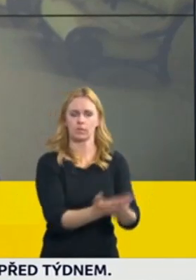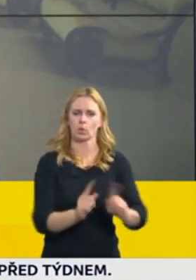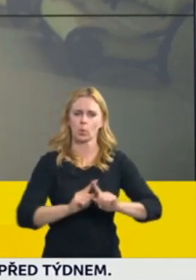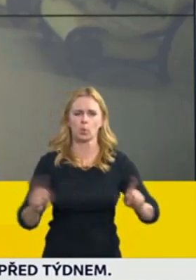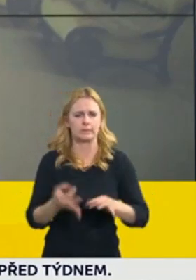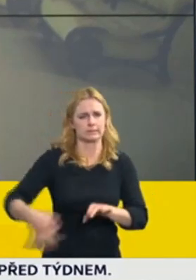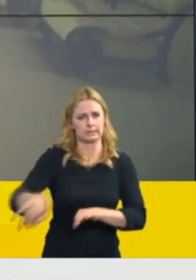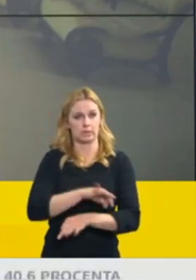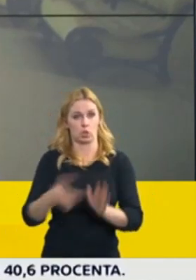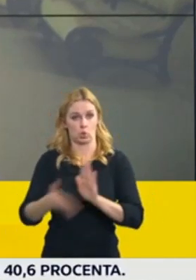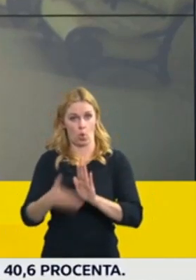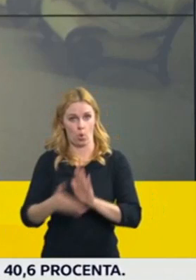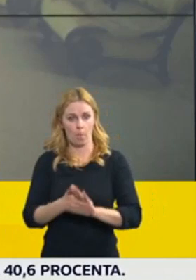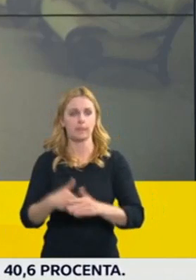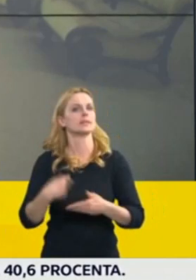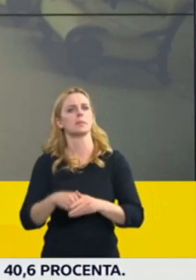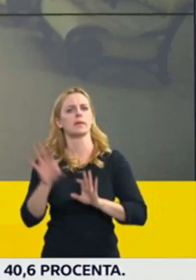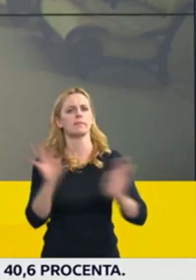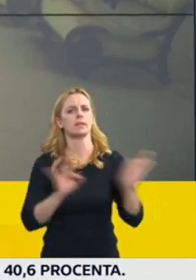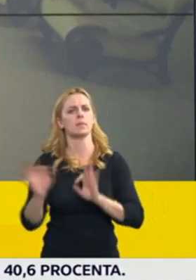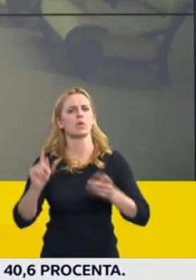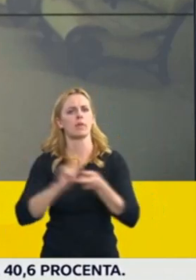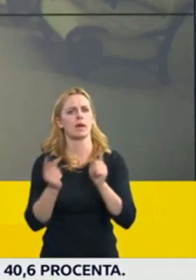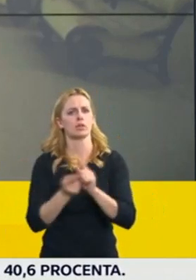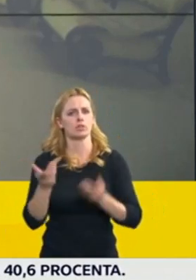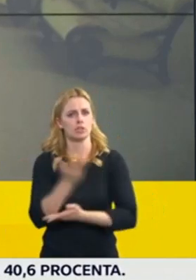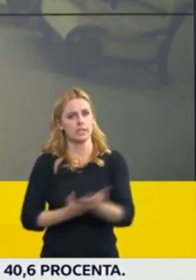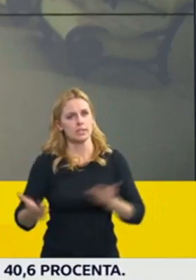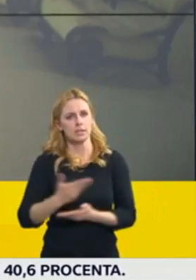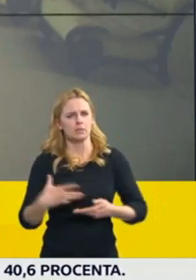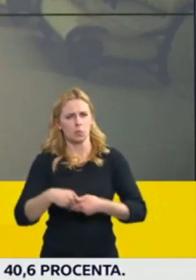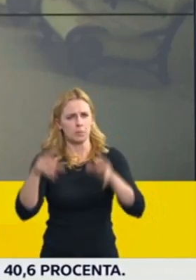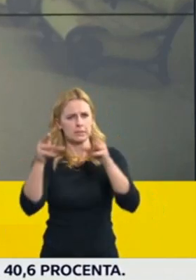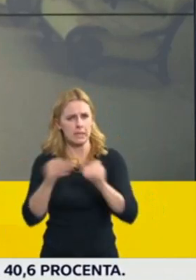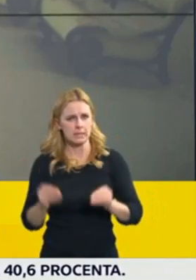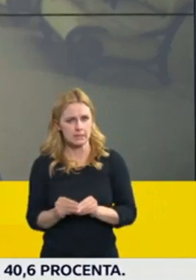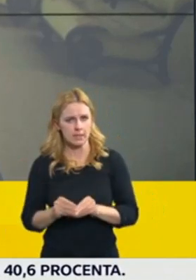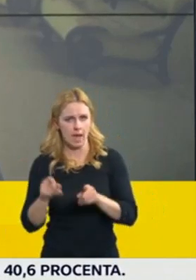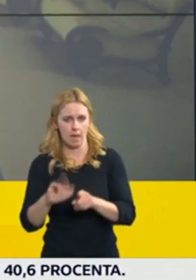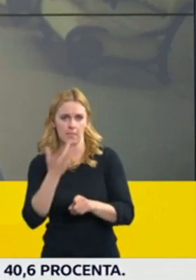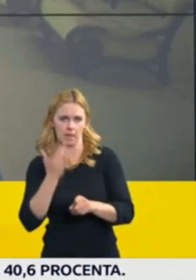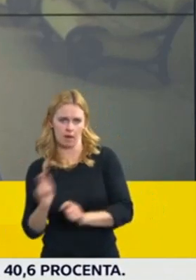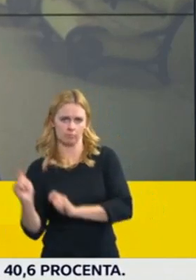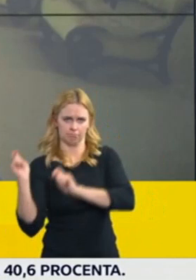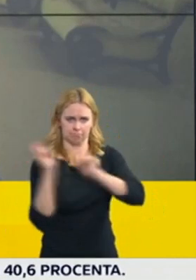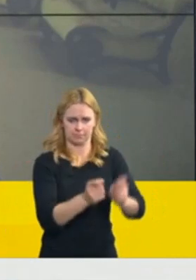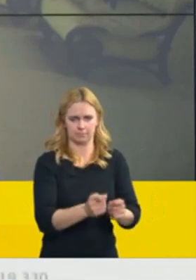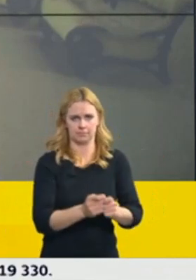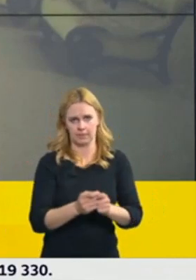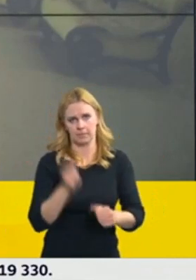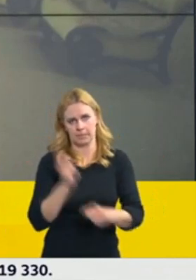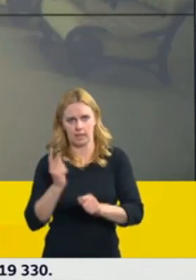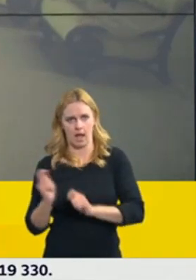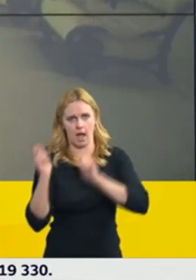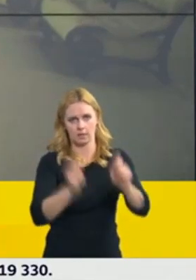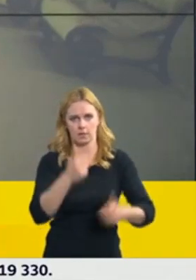onoho výběrového řízení nebo onoho systému přidělení té zakázky, protože ono to není nebylo klasické výběrové řízení, ale